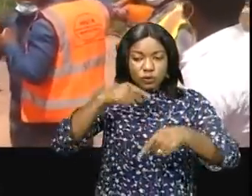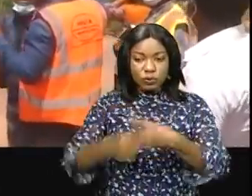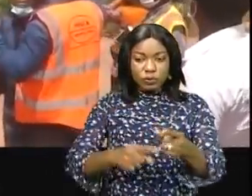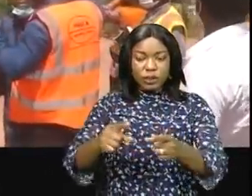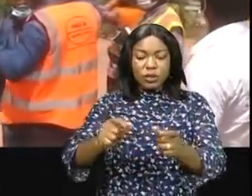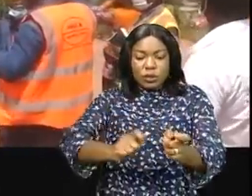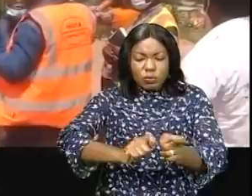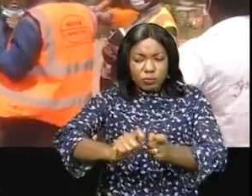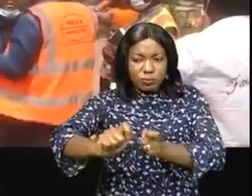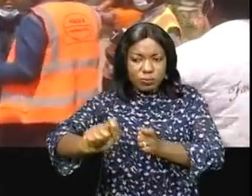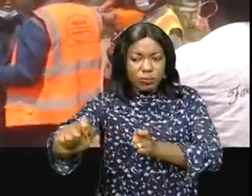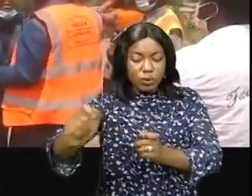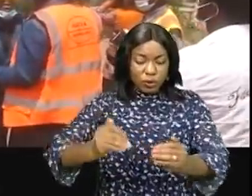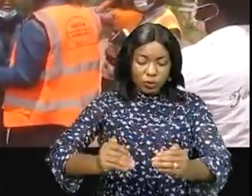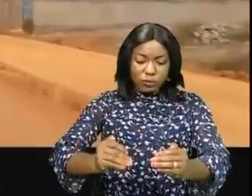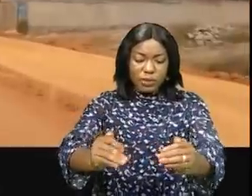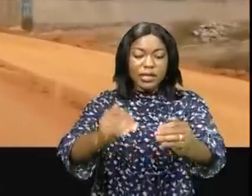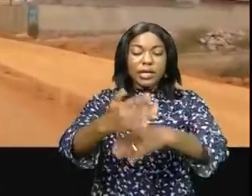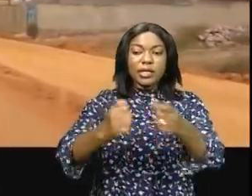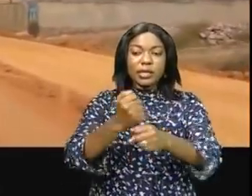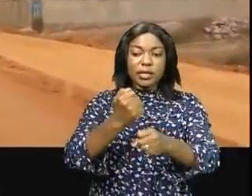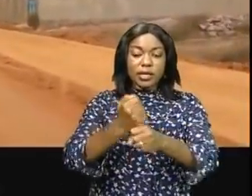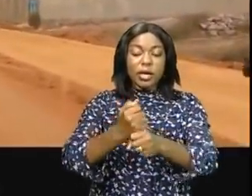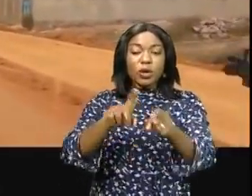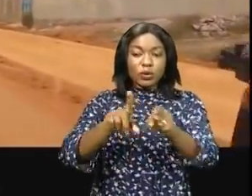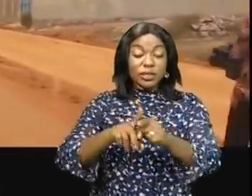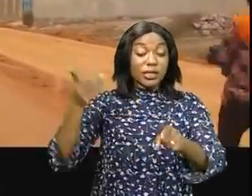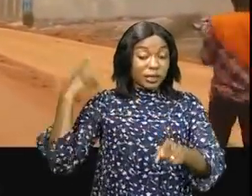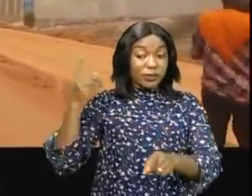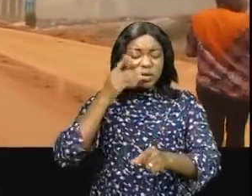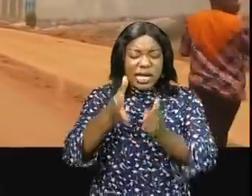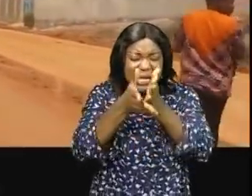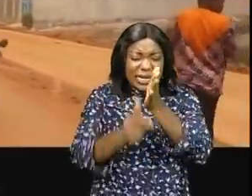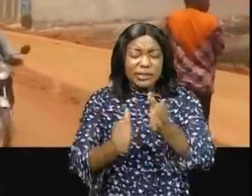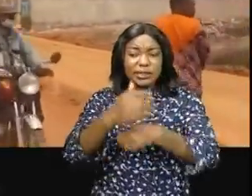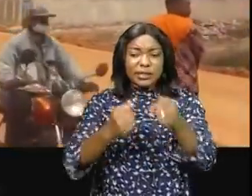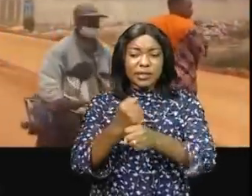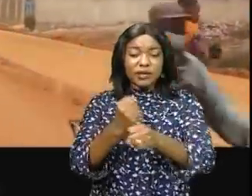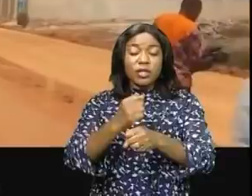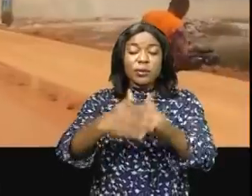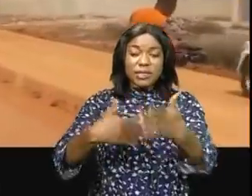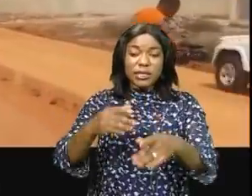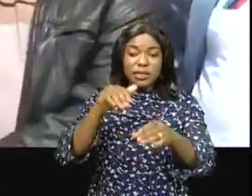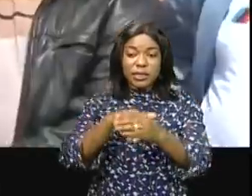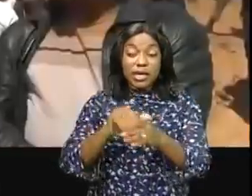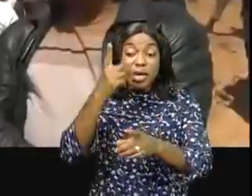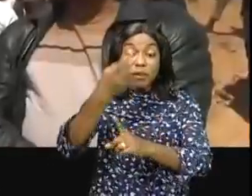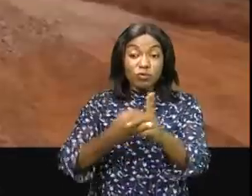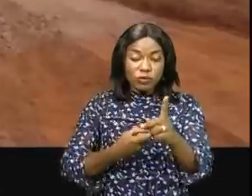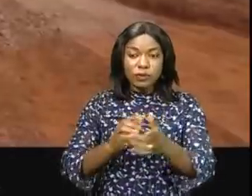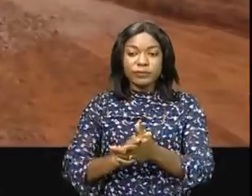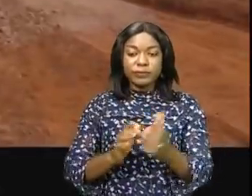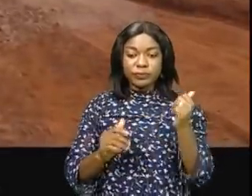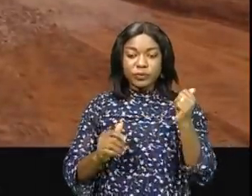jusqu'à la route Kazembé, le joli provinciaux de Lollaba était émerveillé par la qualité et les séries du travail exécutés en espace d'un mois. Nous